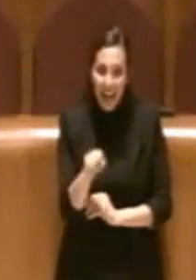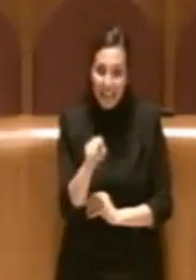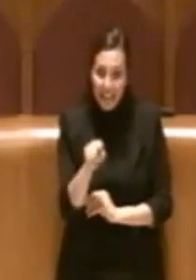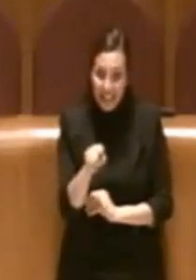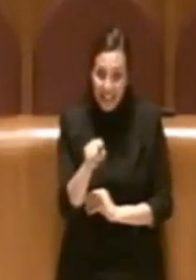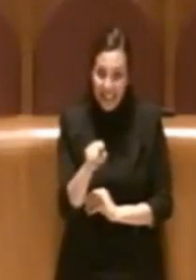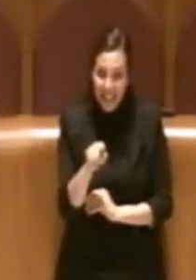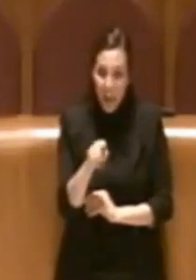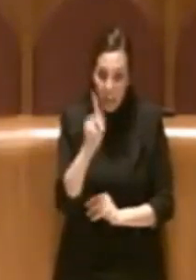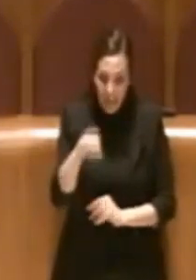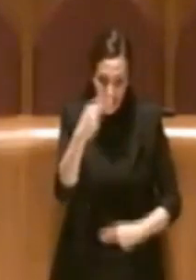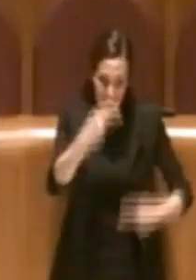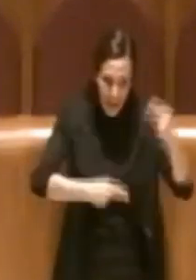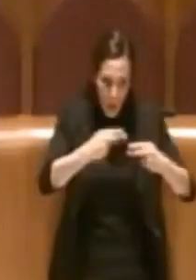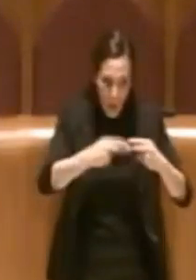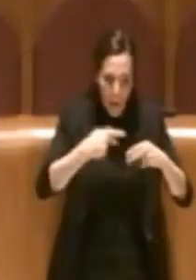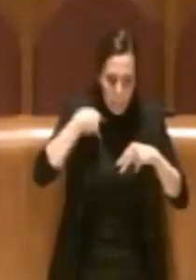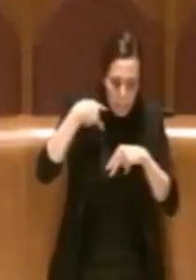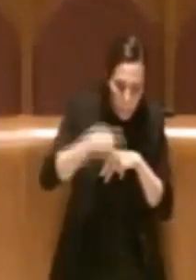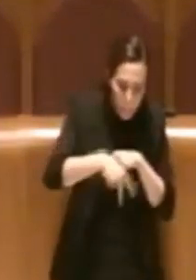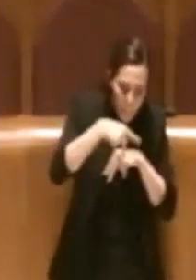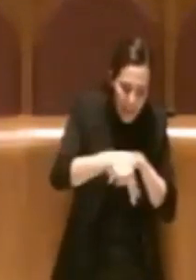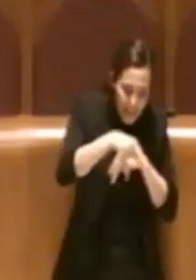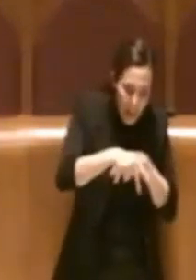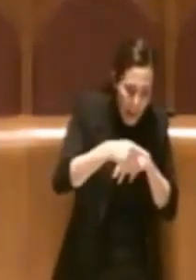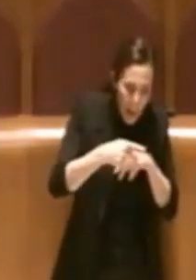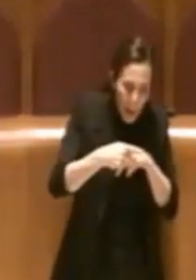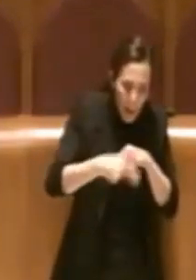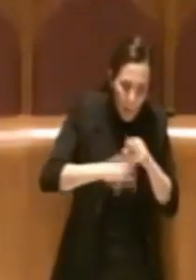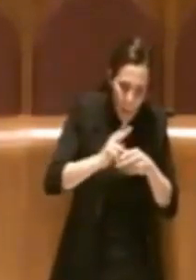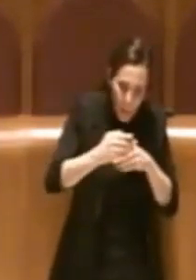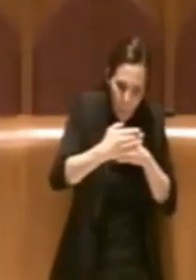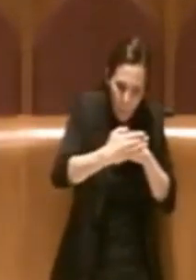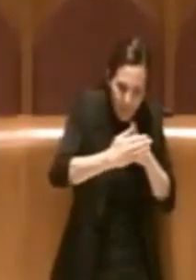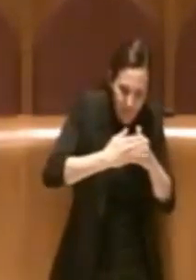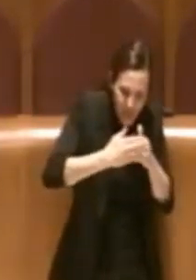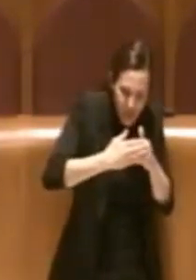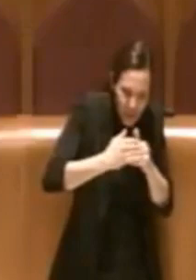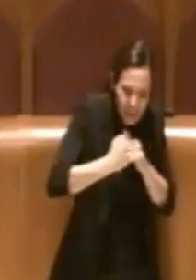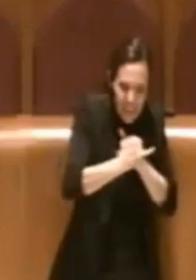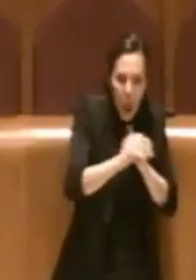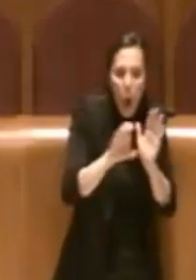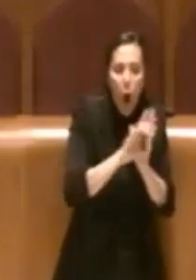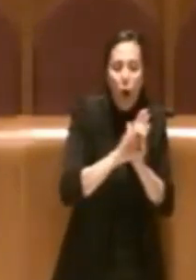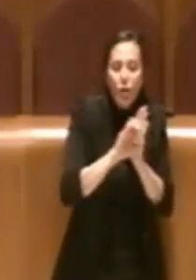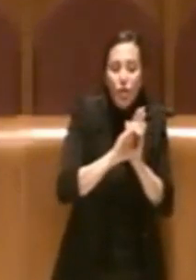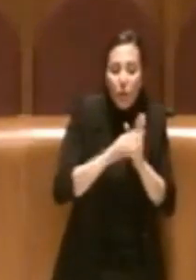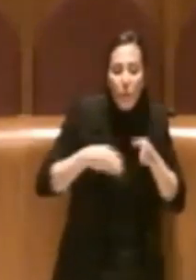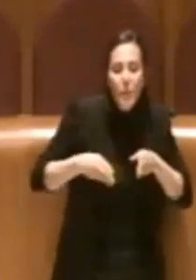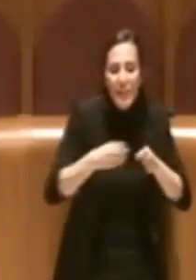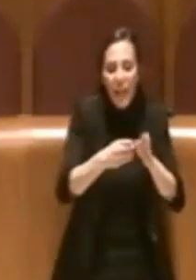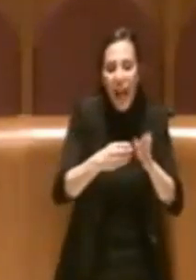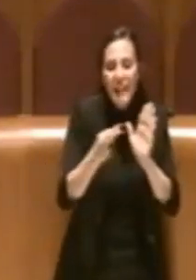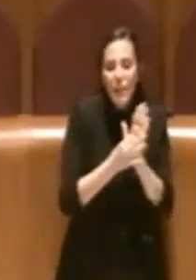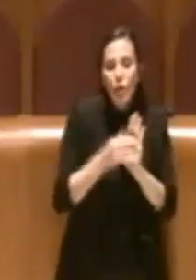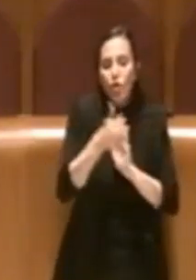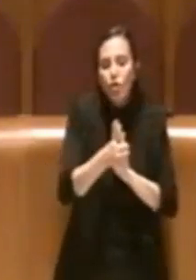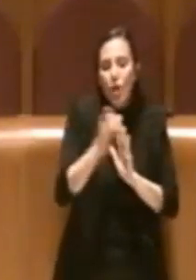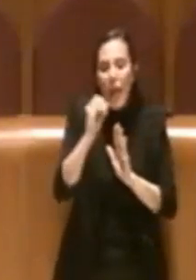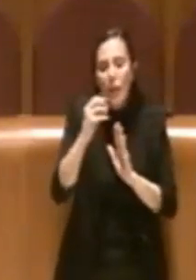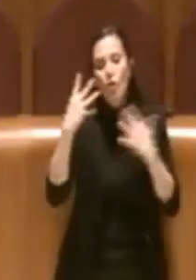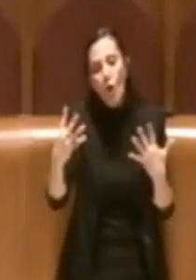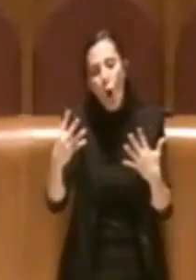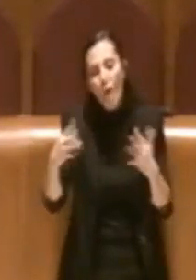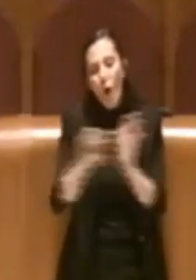per calcolando il percorso pedonale più breve, secondo il codice della strada, segnatamente l'articolo 109,2 del